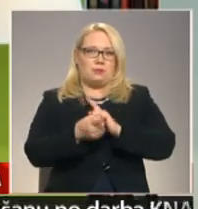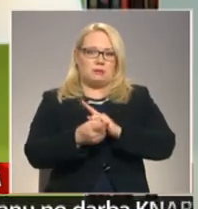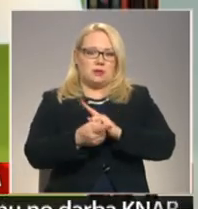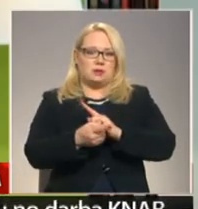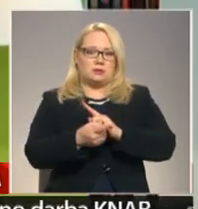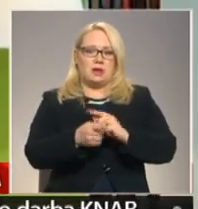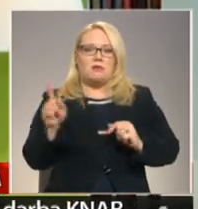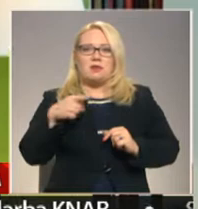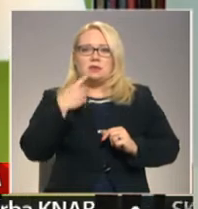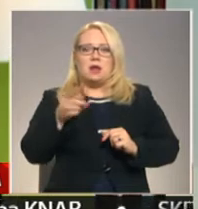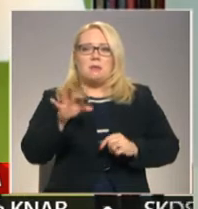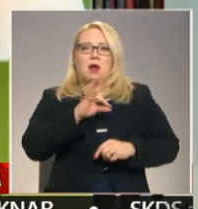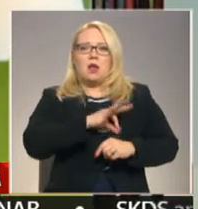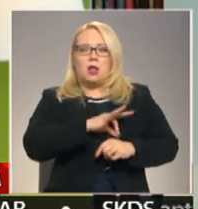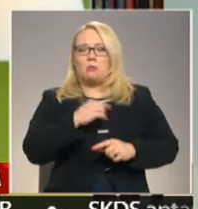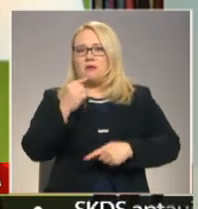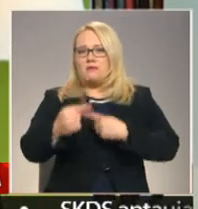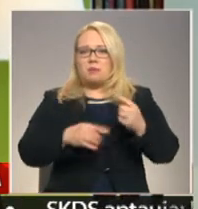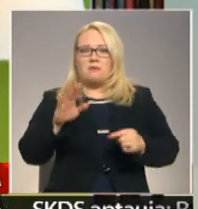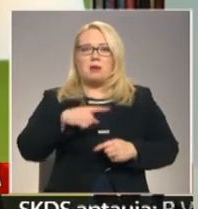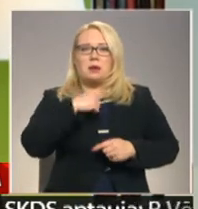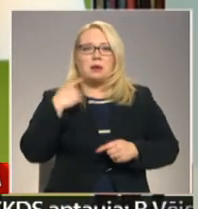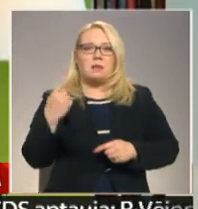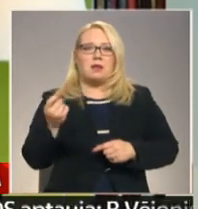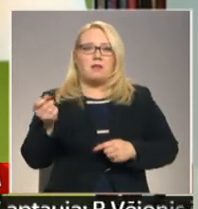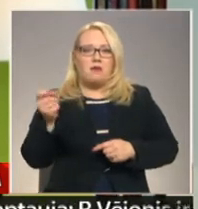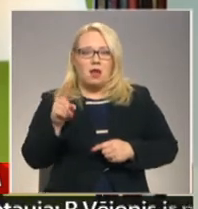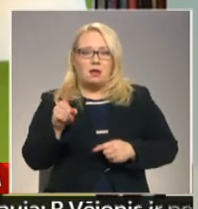Domāju, ka par atalgojumu vienmēr mēs varam gribēt vairāk,